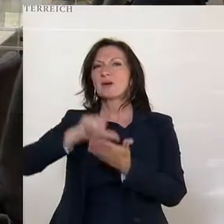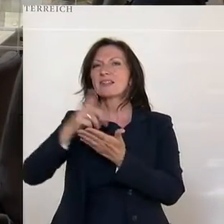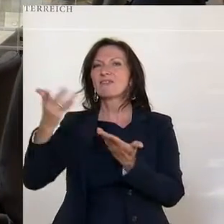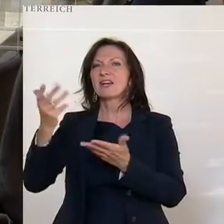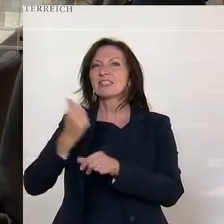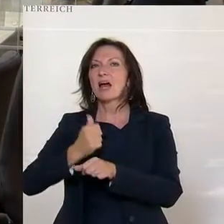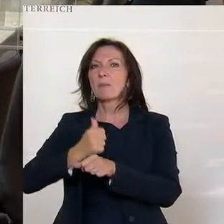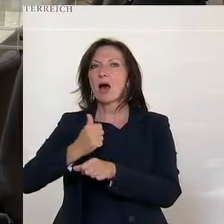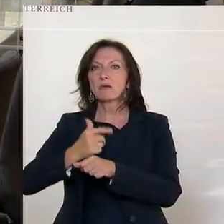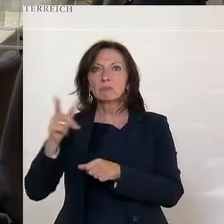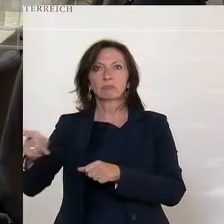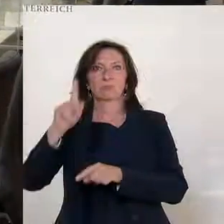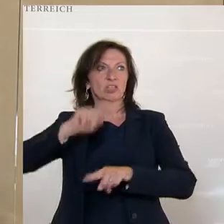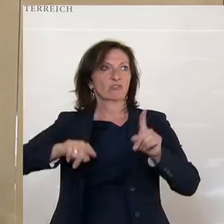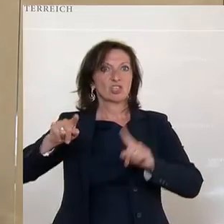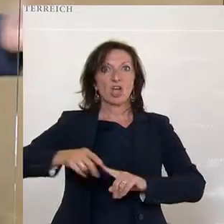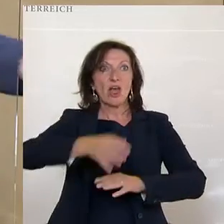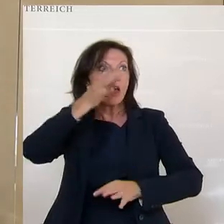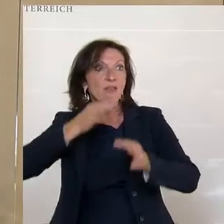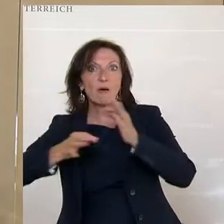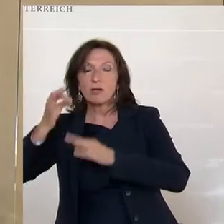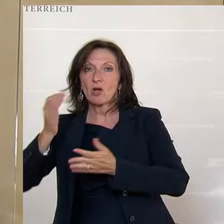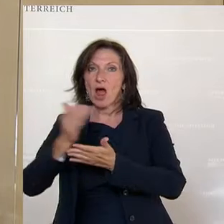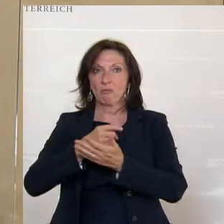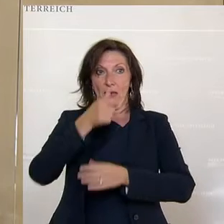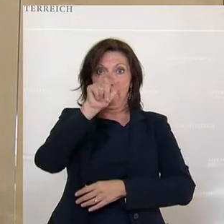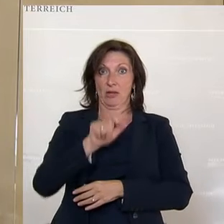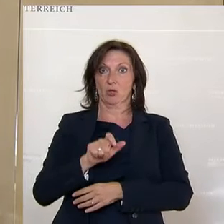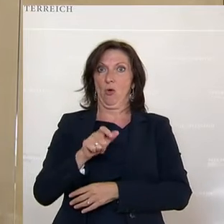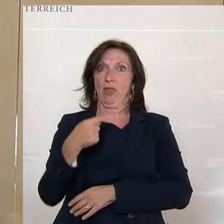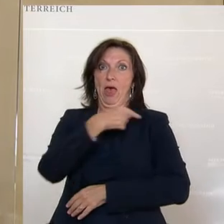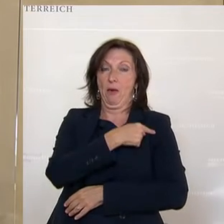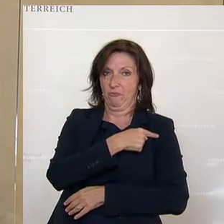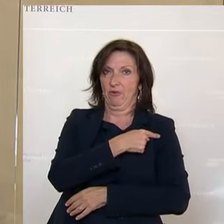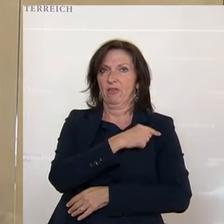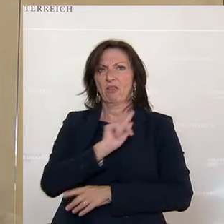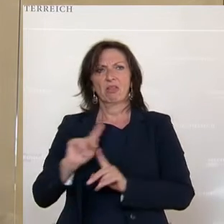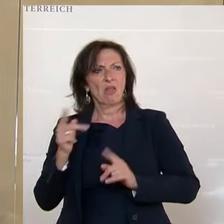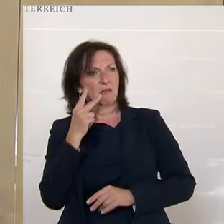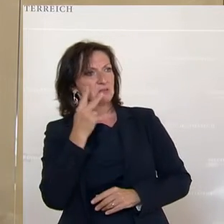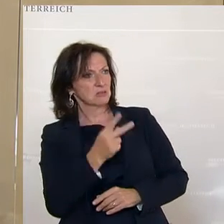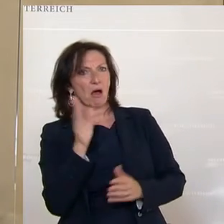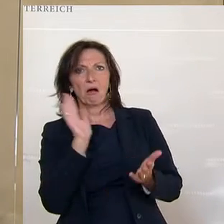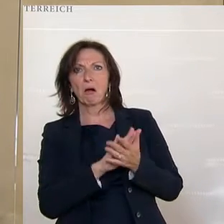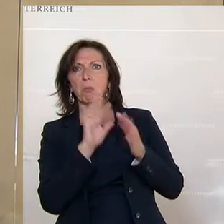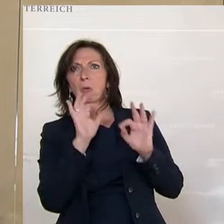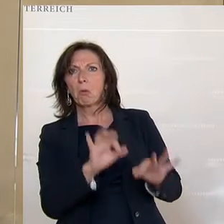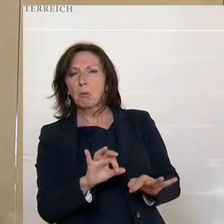Informationsangebote, die es gegeben hat, genutzt. Einer hat einmal angefangen, hat sich impfen lassen. Die anderen haben gesehen, okay, das dürfte funktionieren.